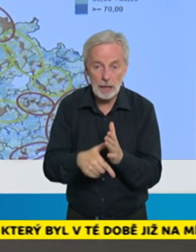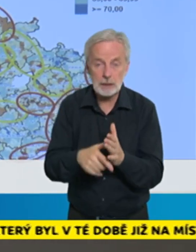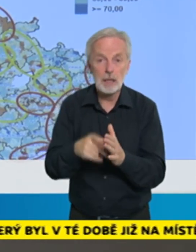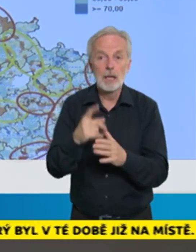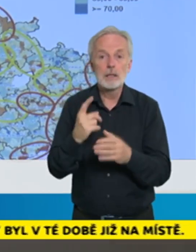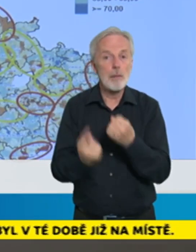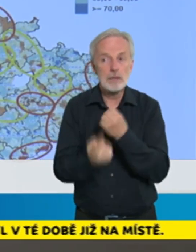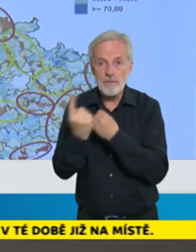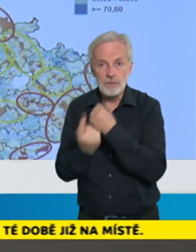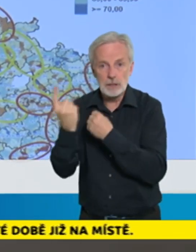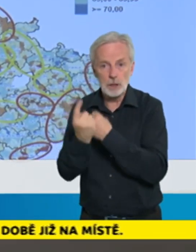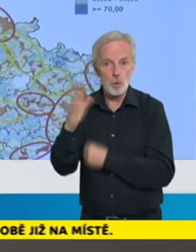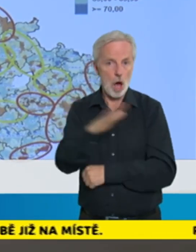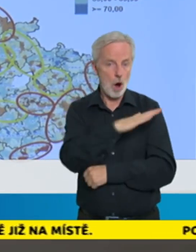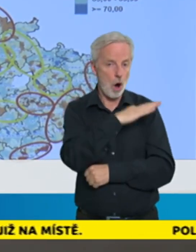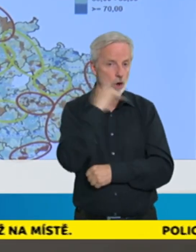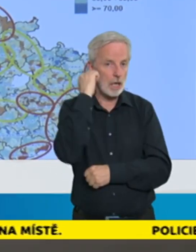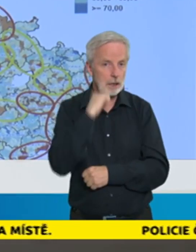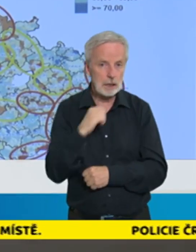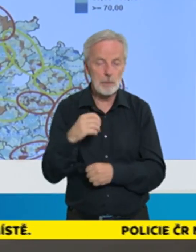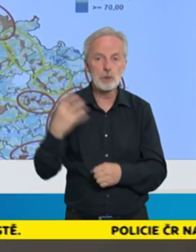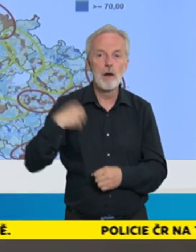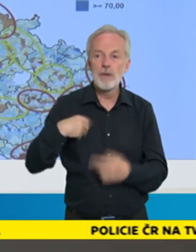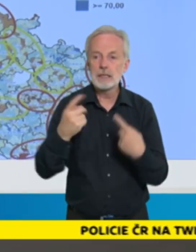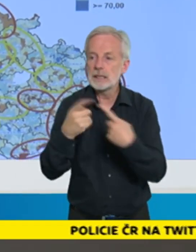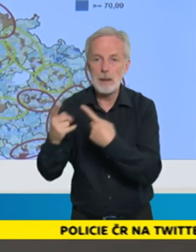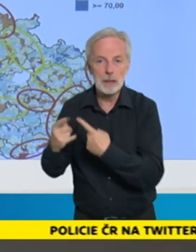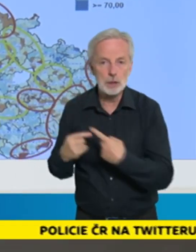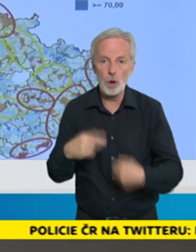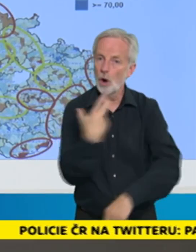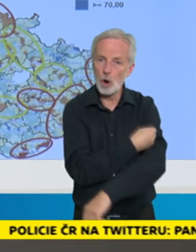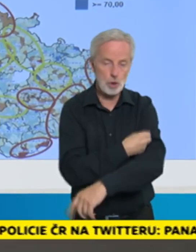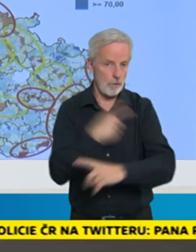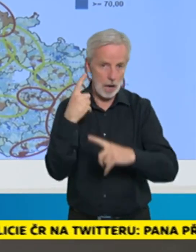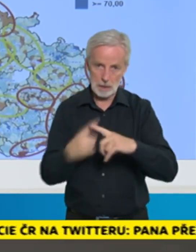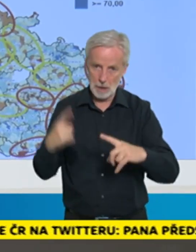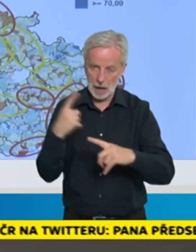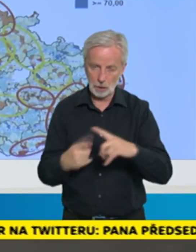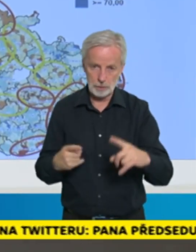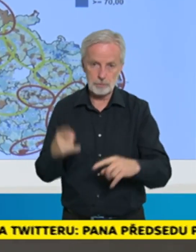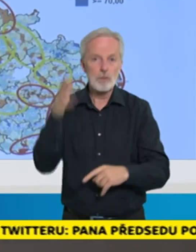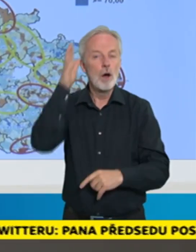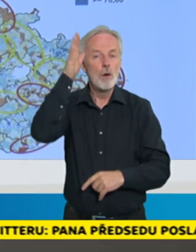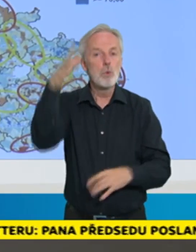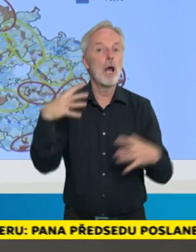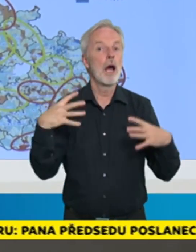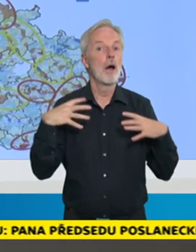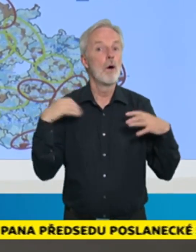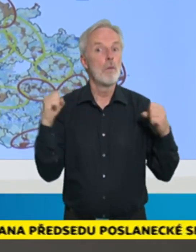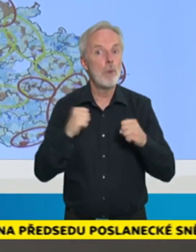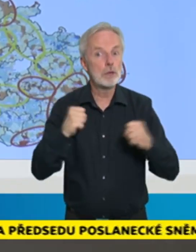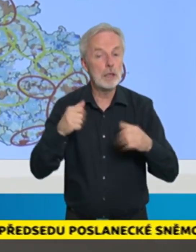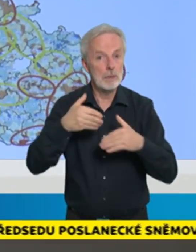kumulovány vedle sebe a naraz jsou málo proočkovány. Tam v těch pozdních zimních měsících může opravdu docházet k nepříjemnému